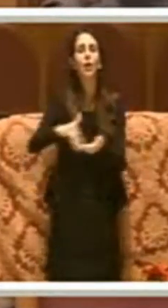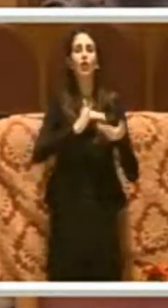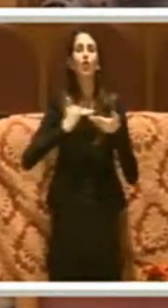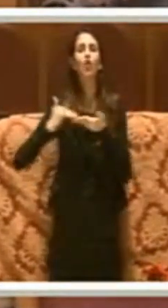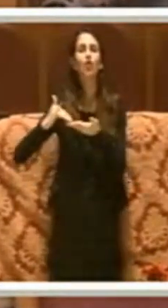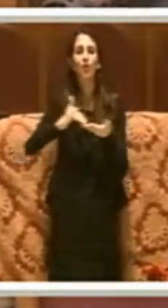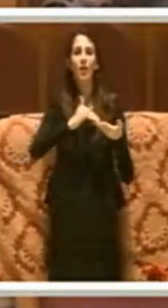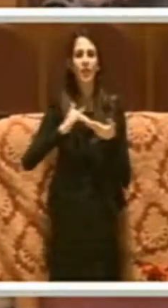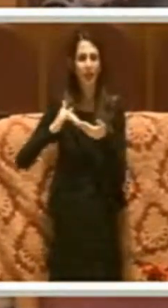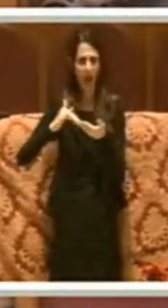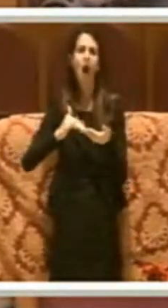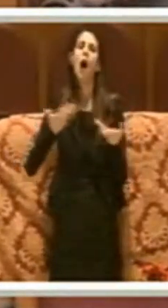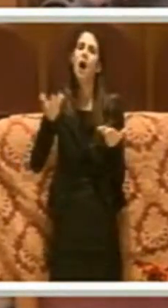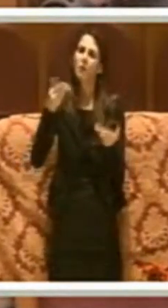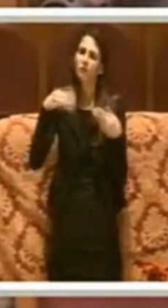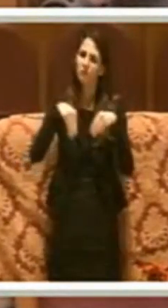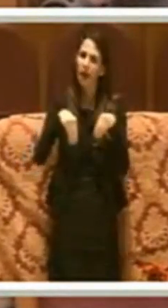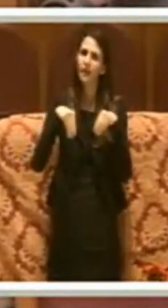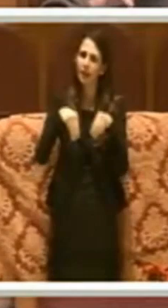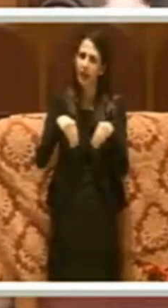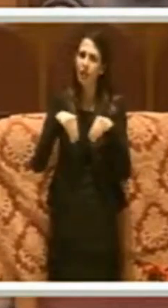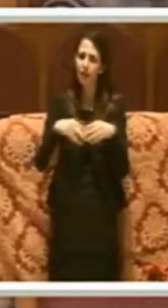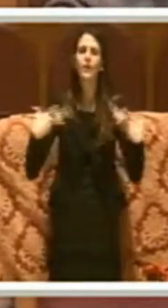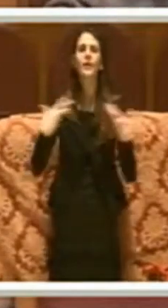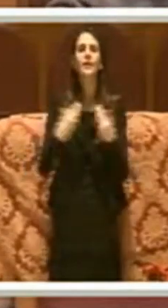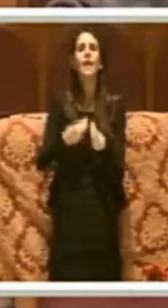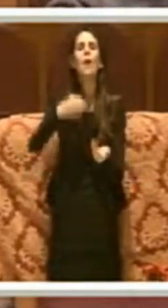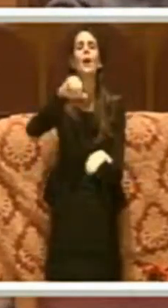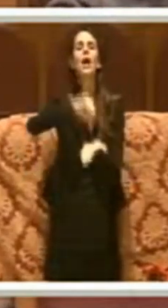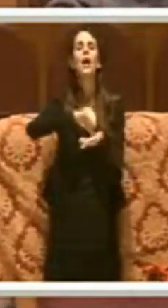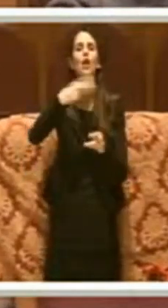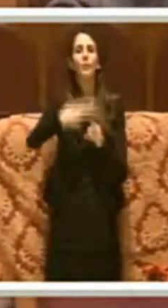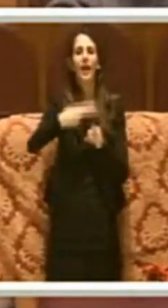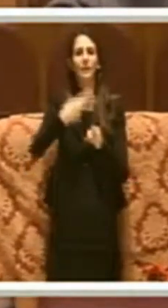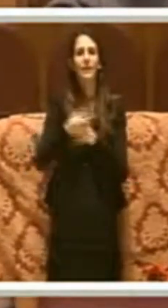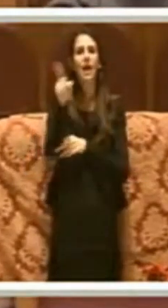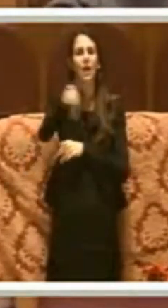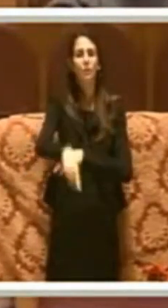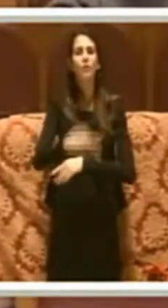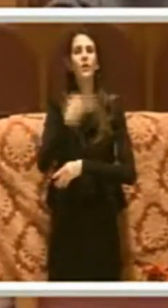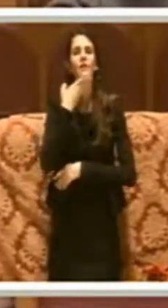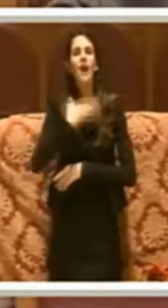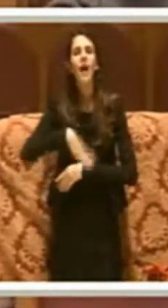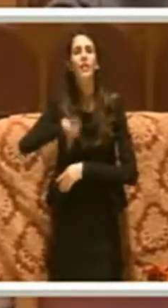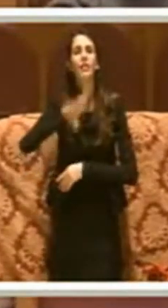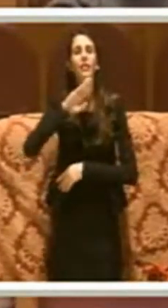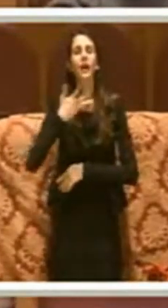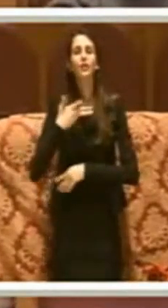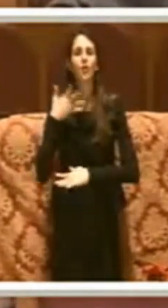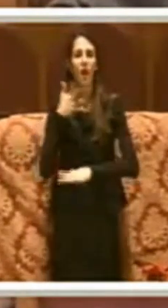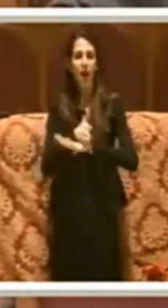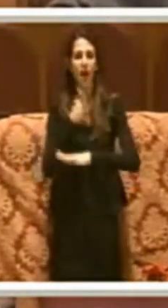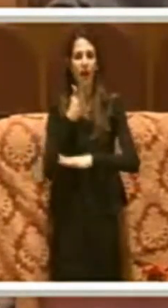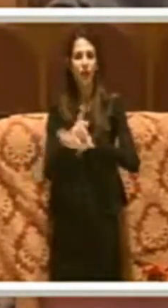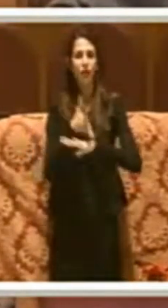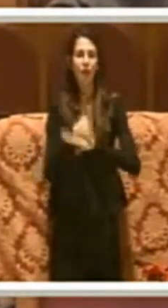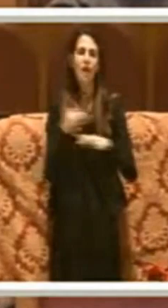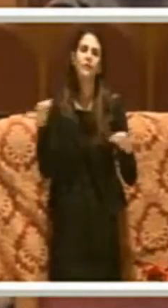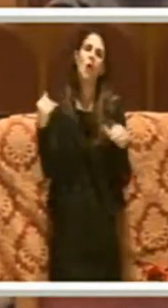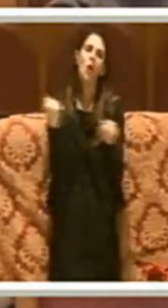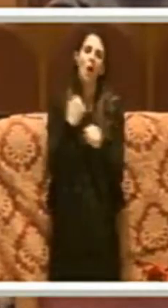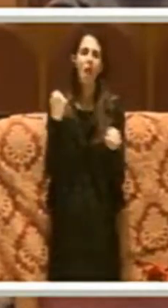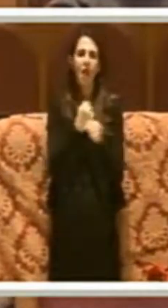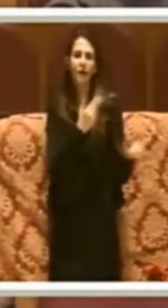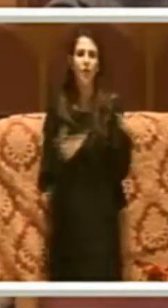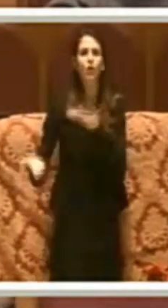partecipate di Roma Capitale, i possibili benefici anche d'accesso e di interoperabilità con i sistemi